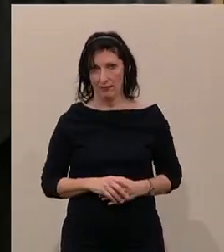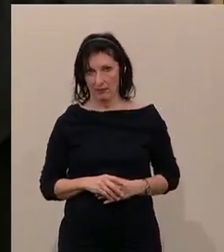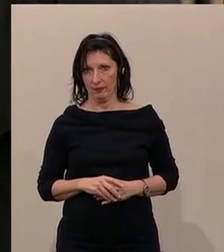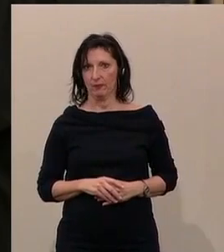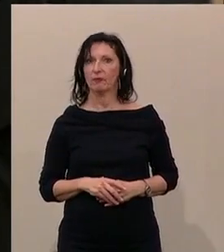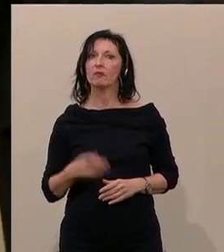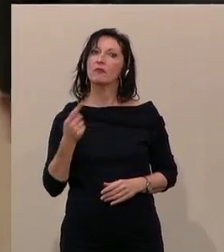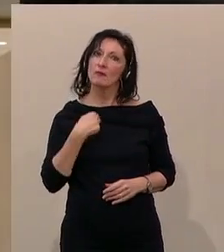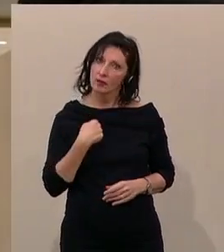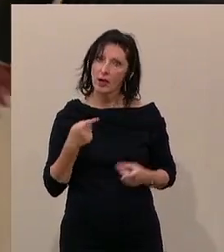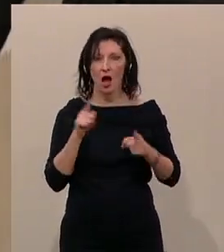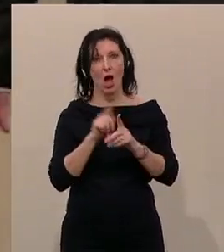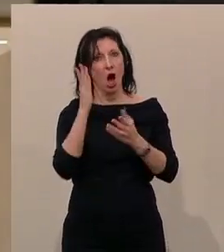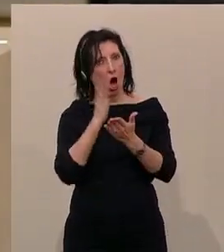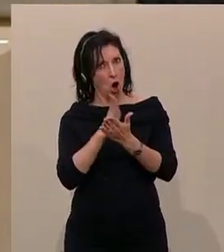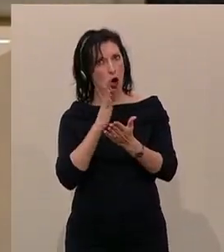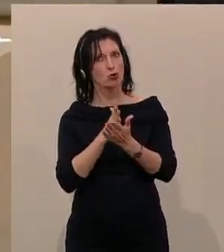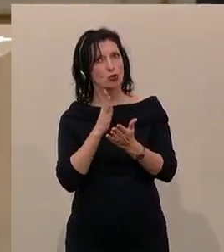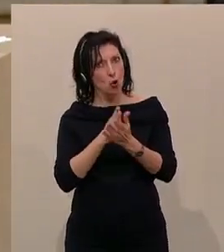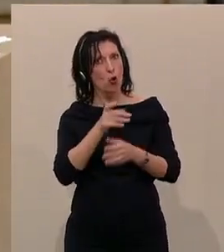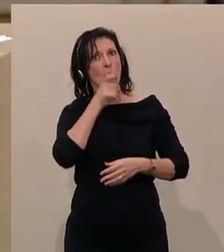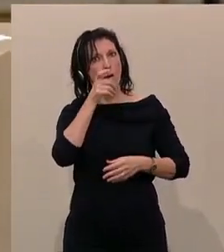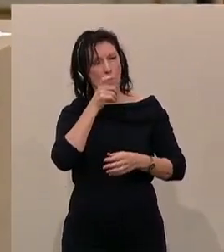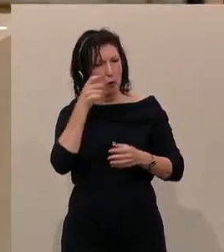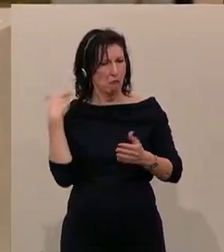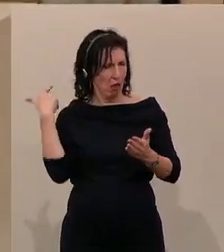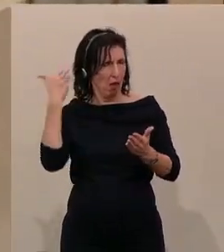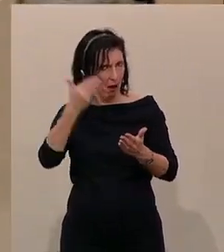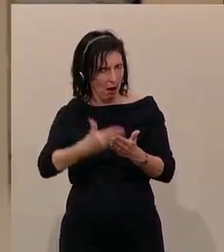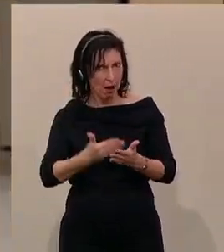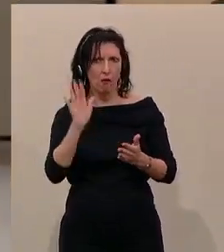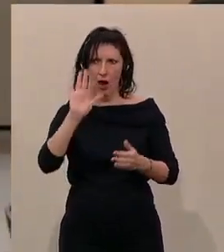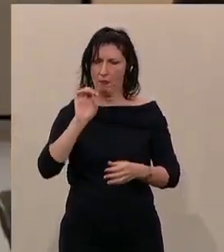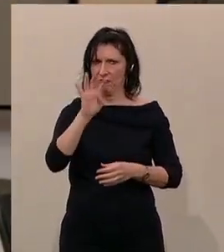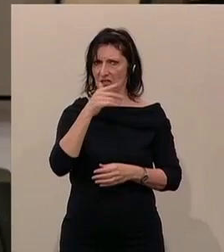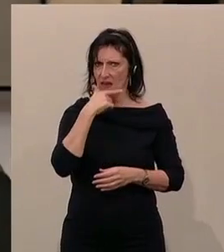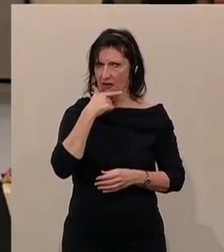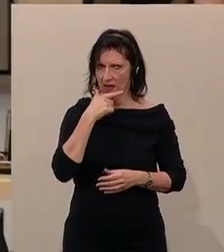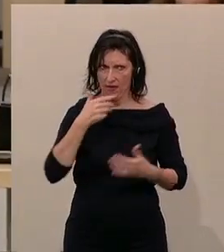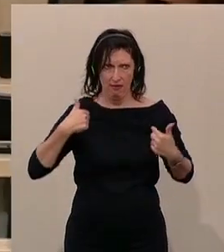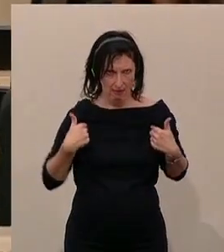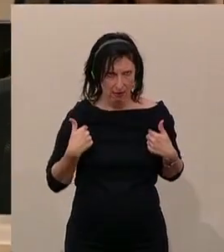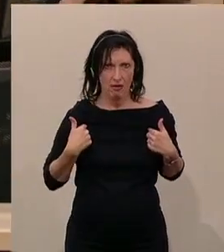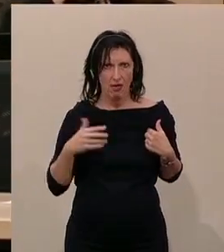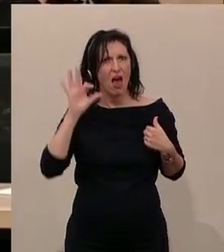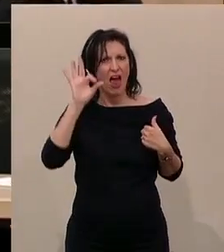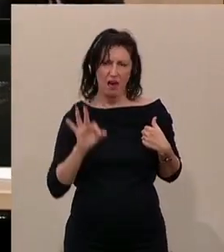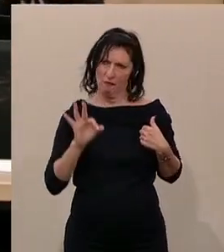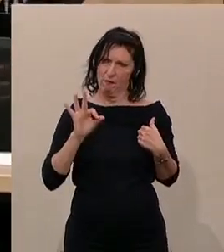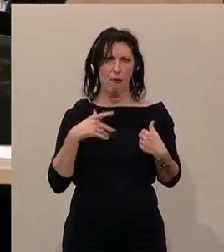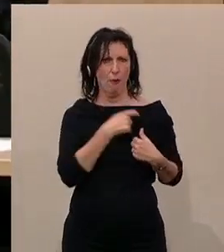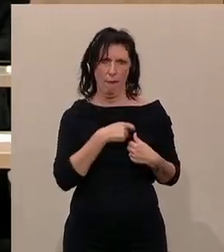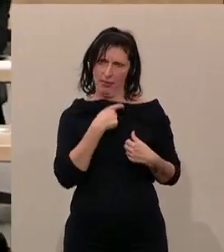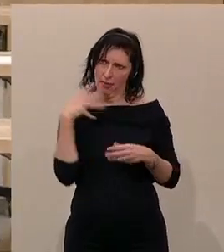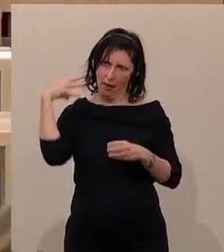Ich habe auch schon ein längeres Berufsleben hinter mir und bin auch schon seit meinem 14. Leben sehr überzeugt bei der Freiheitlichen Partei dabei.